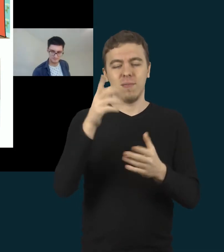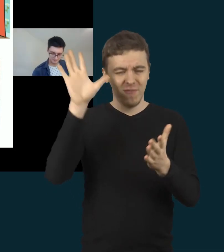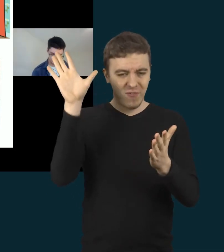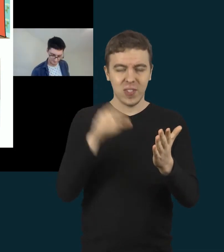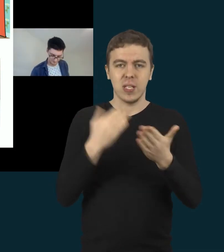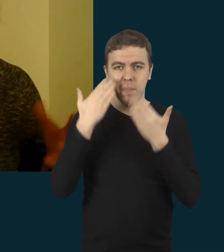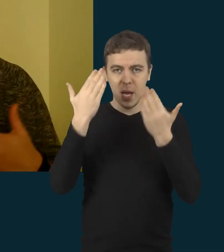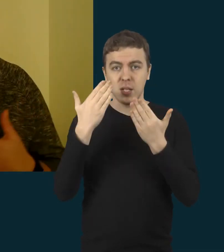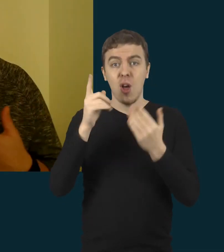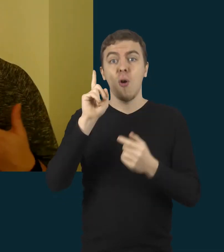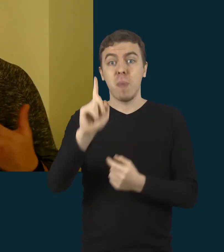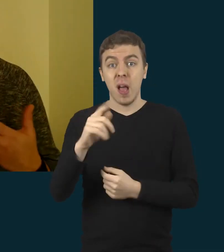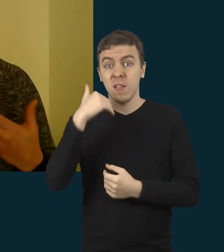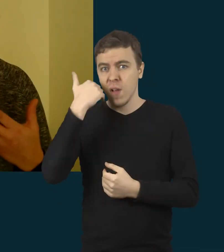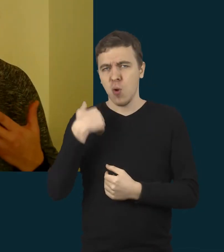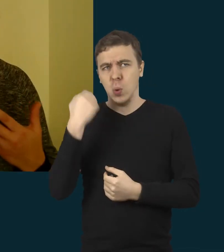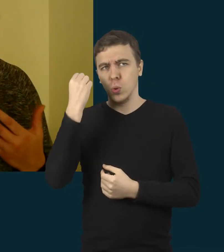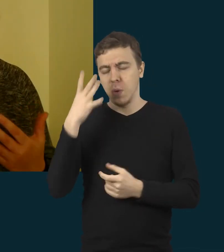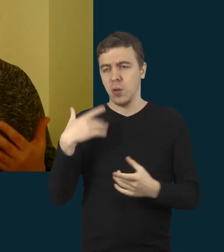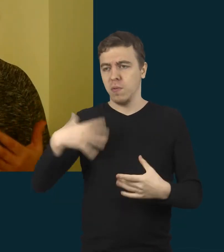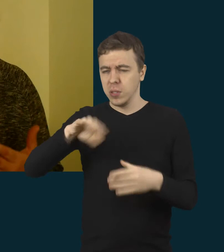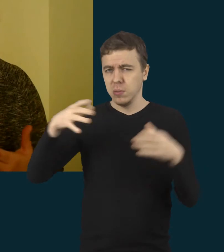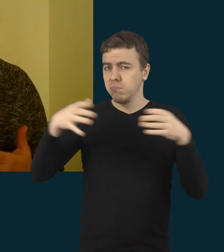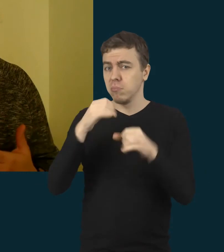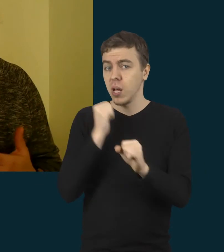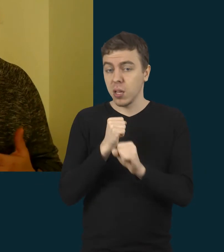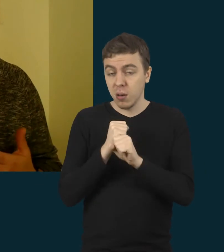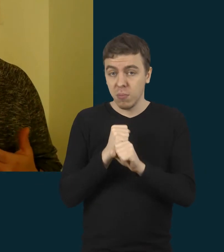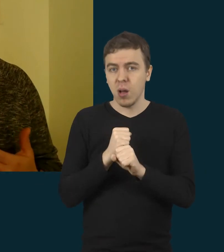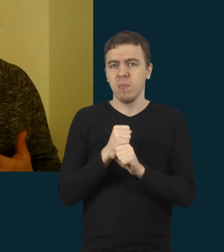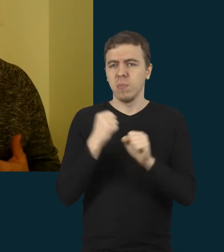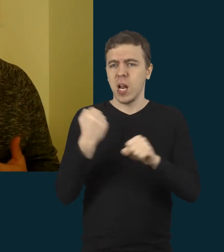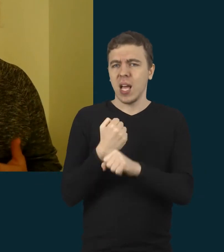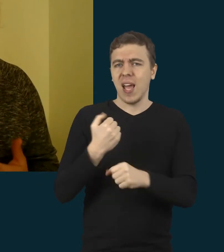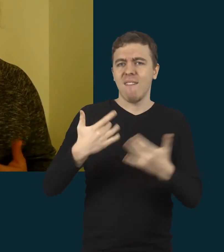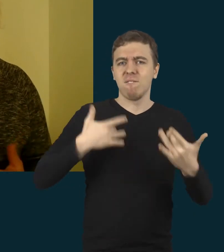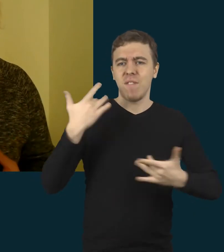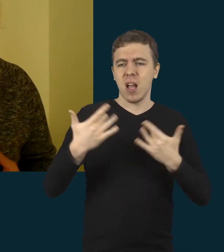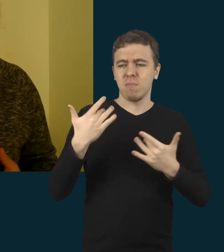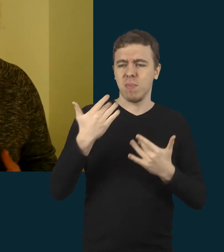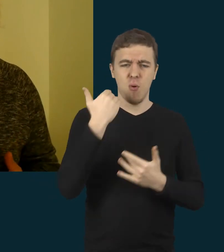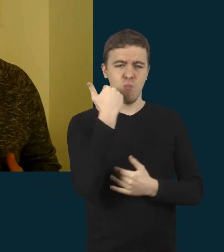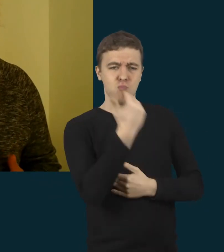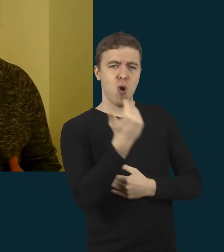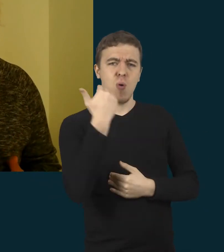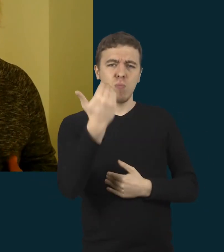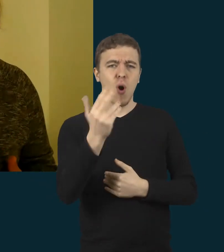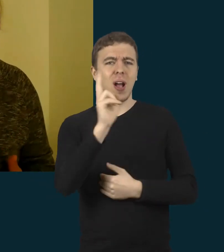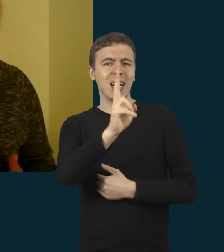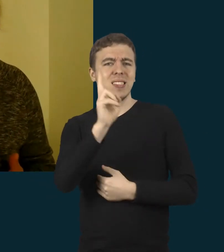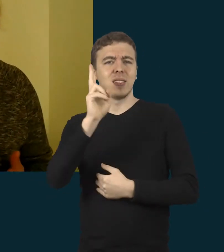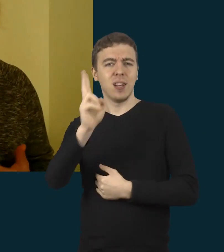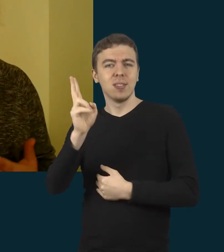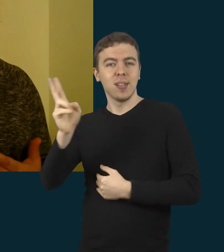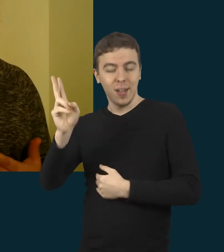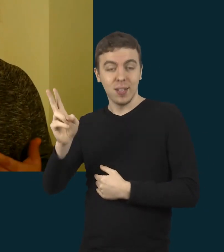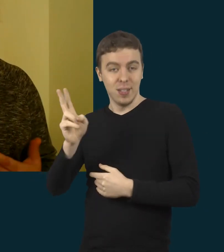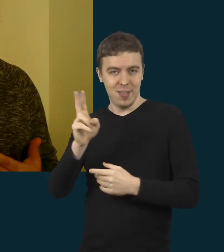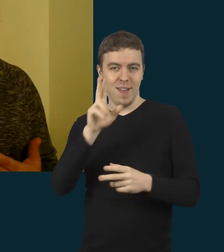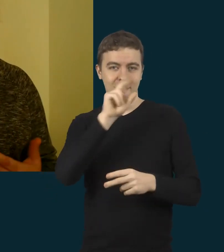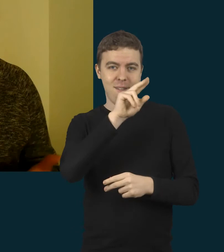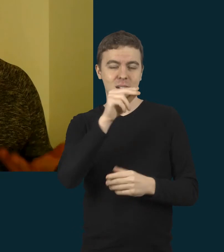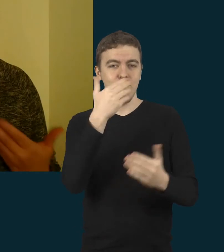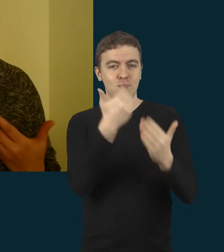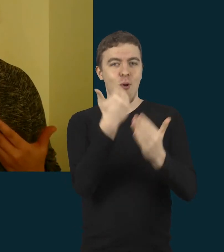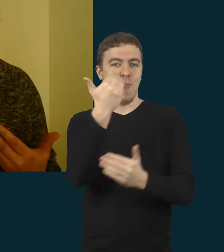kad mes turim jungtis ir skaityti vaikmenimis, kad skatintume vaikus atpažintis kitokį, sakykime,